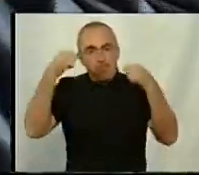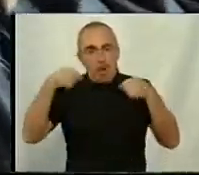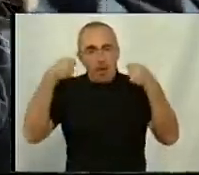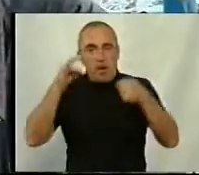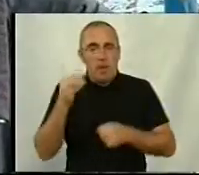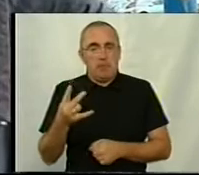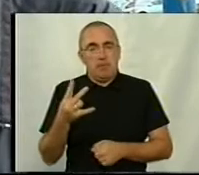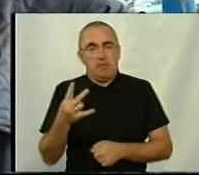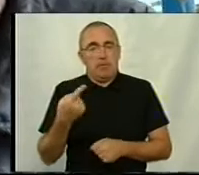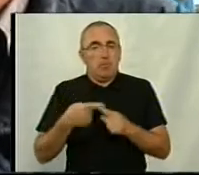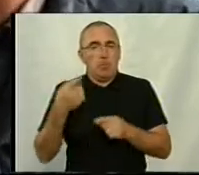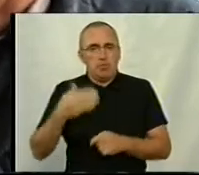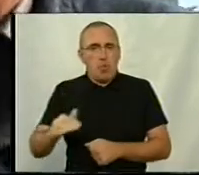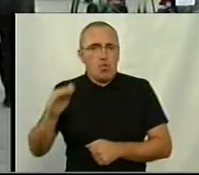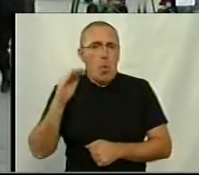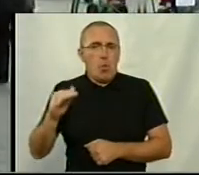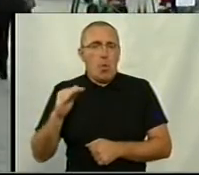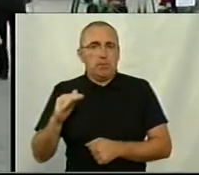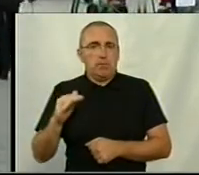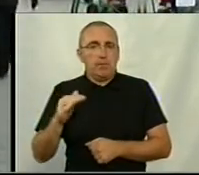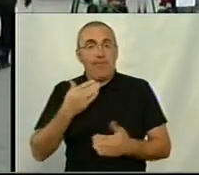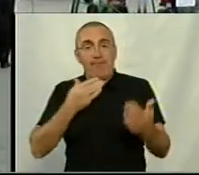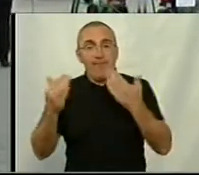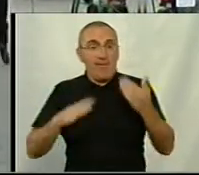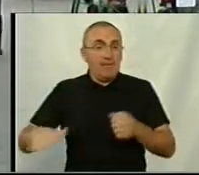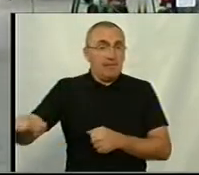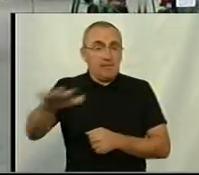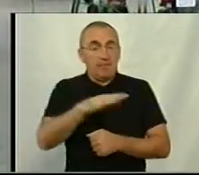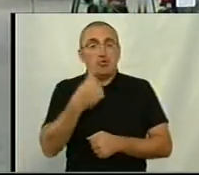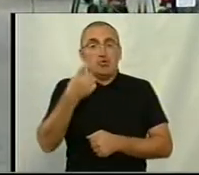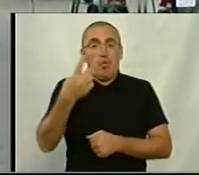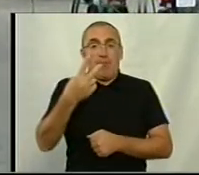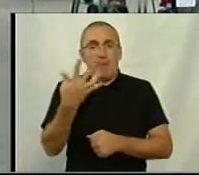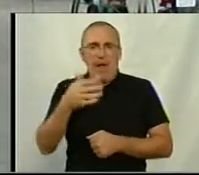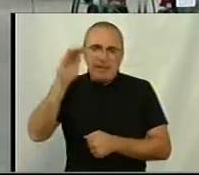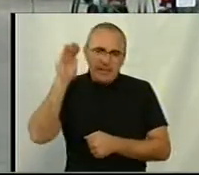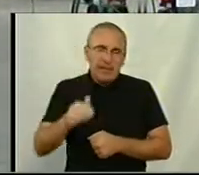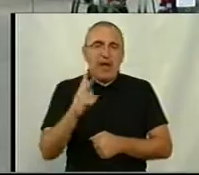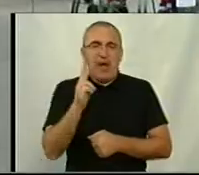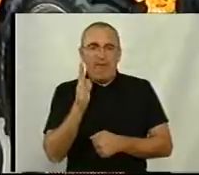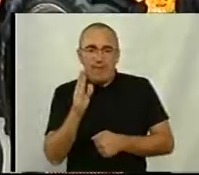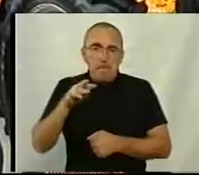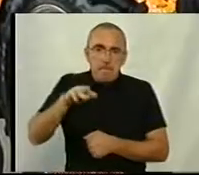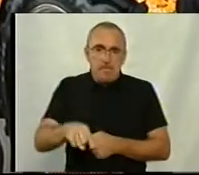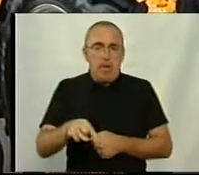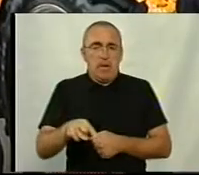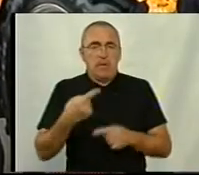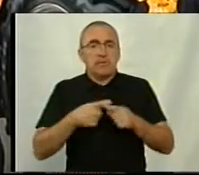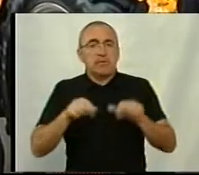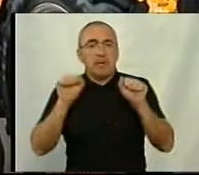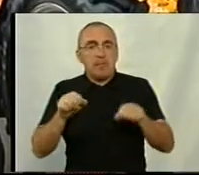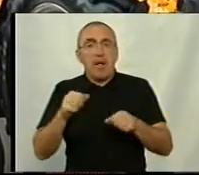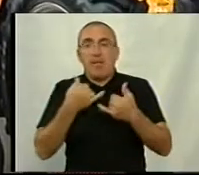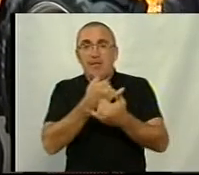він вже дорослий. Виставкова площа експозицій – 125 тисяч квадратних метрів. Це можливість для